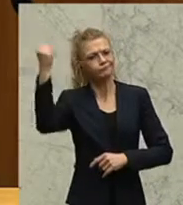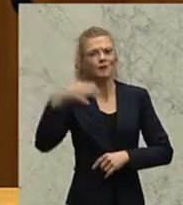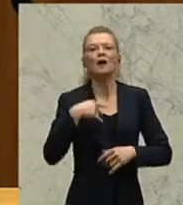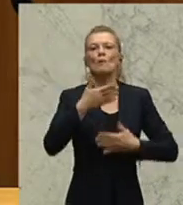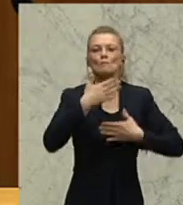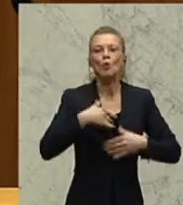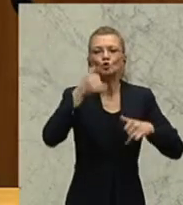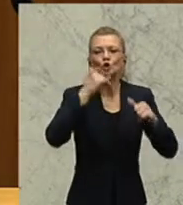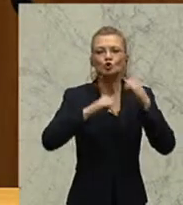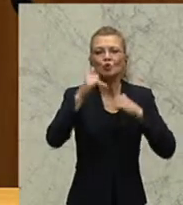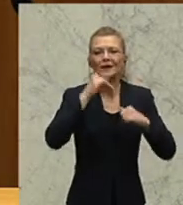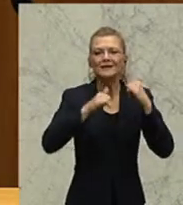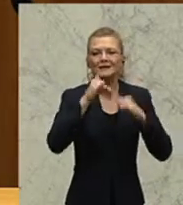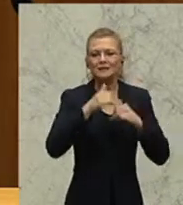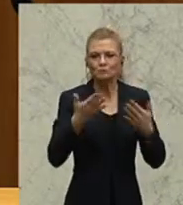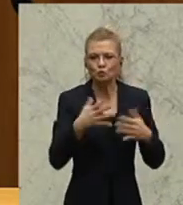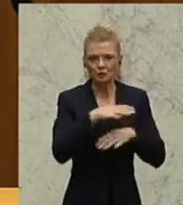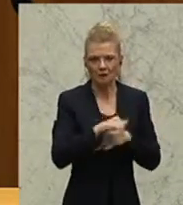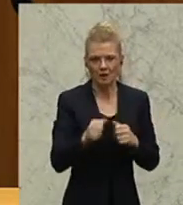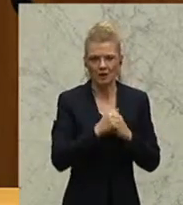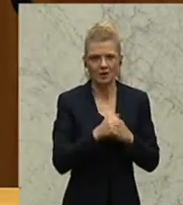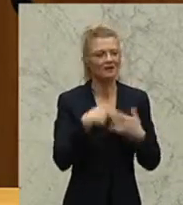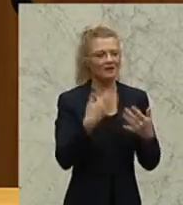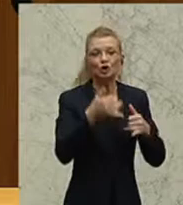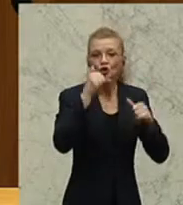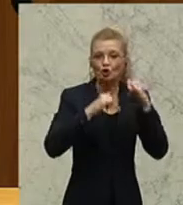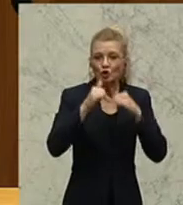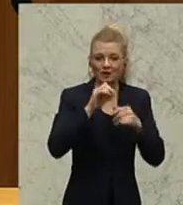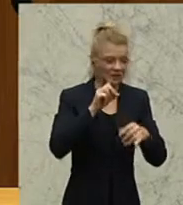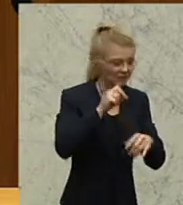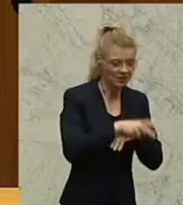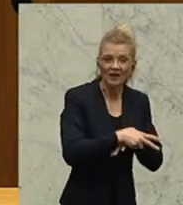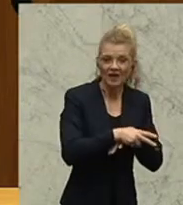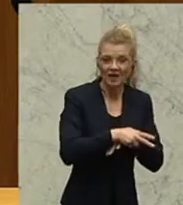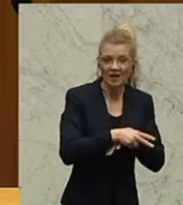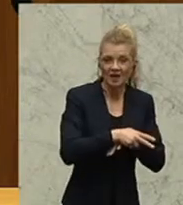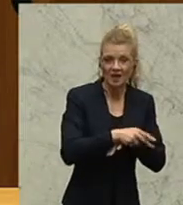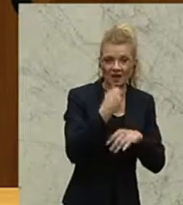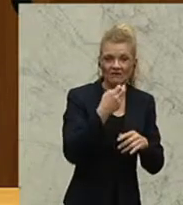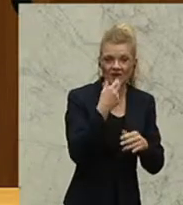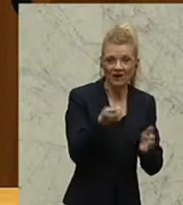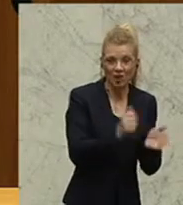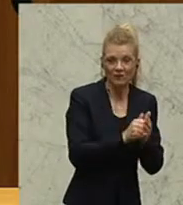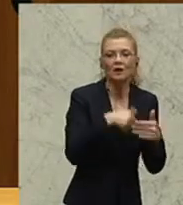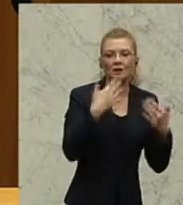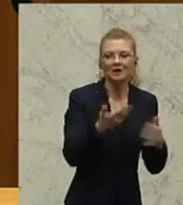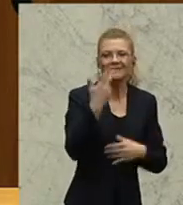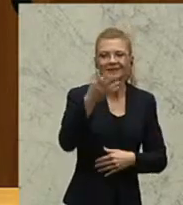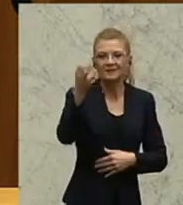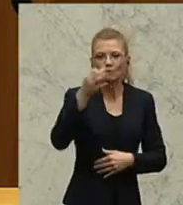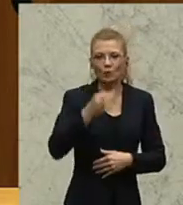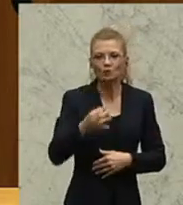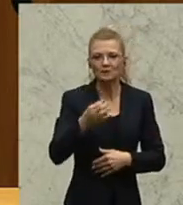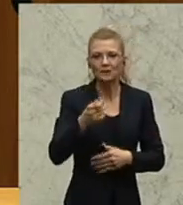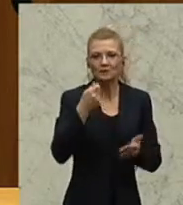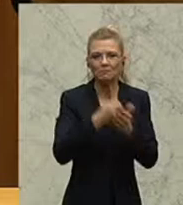Schloss zu touristischen Zwecken. Und dann kriegt man 30 Prozent Preisabschlag. Ich möchte es auch nächstes Mal probieren.